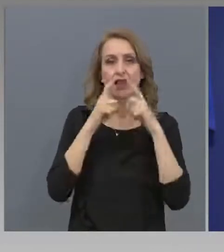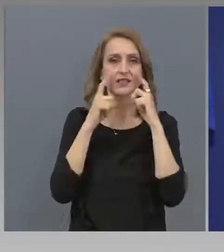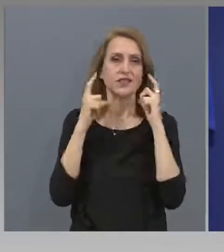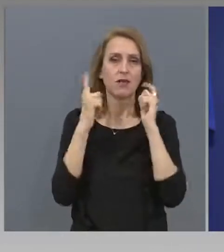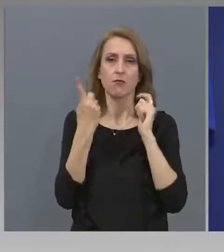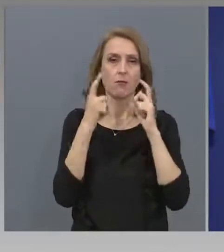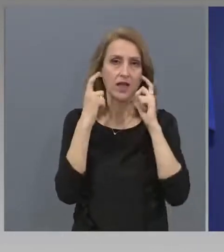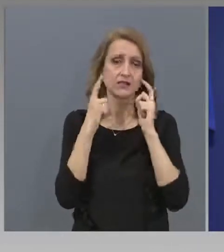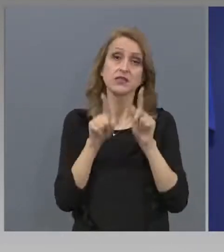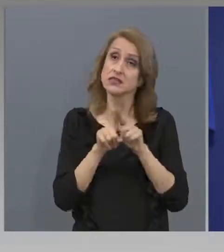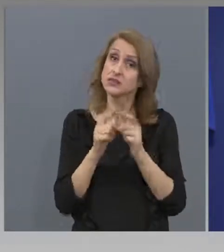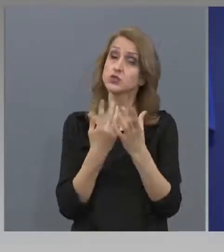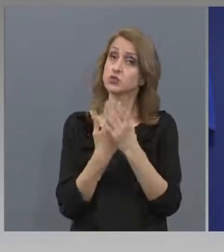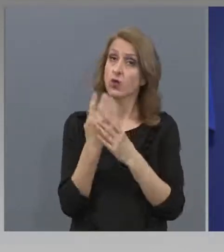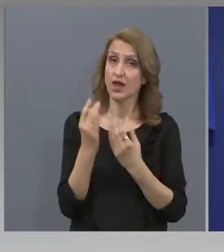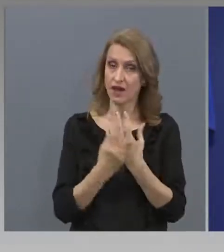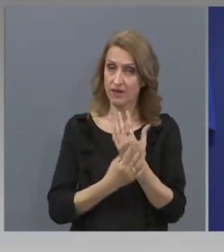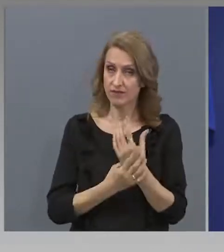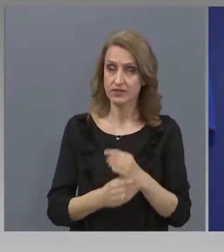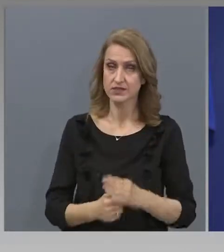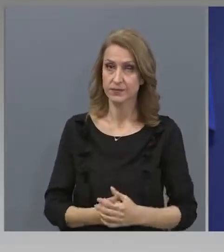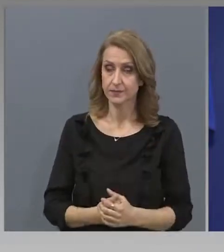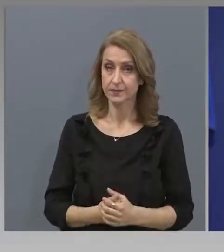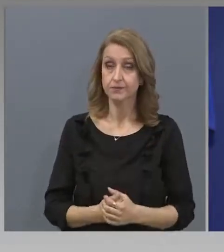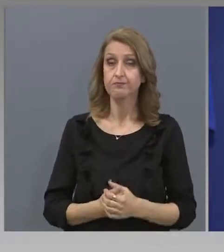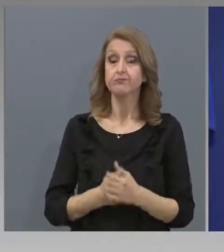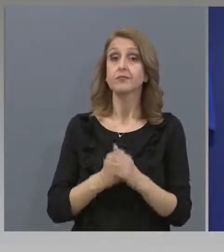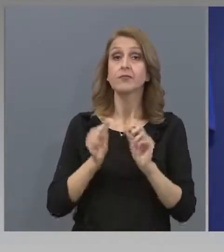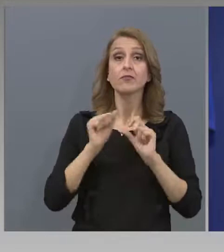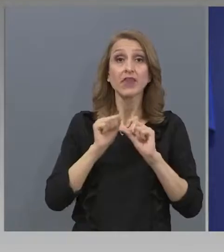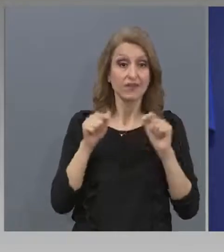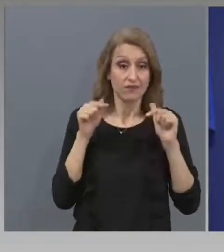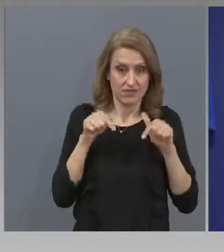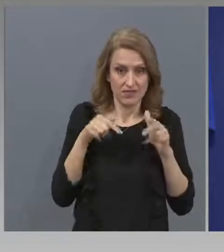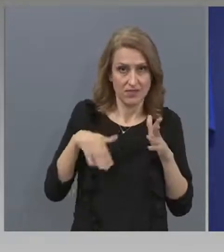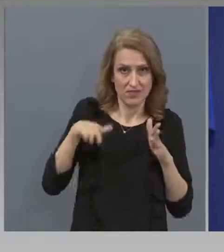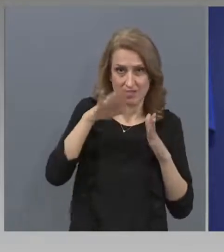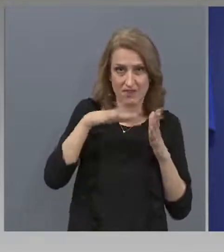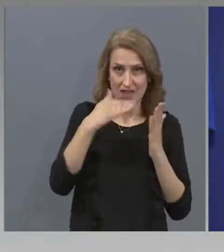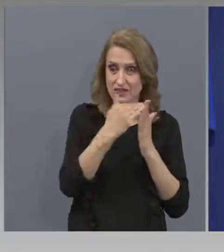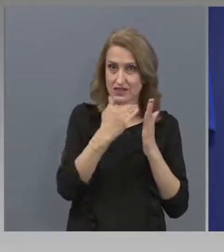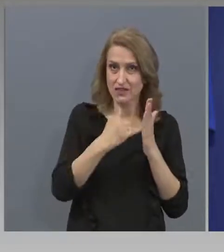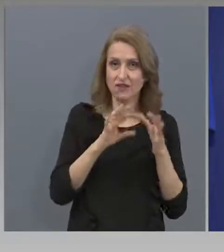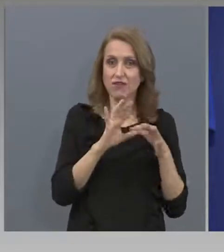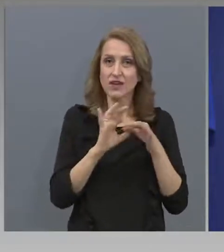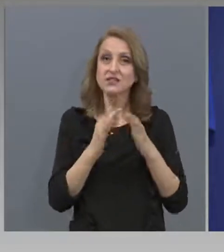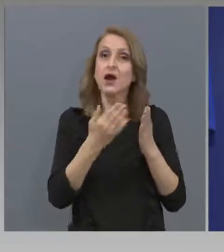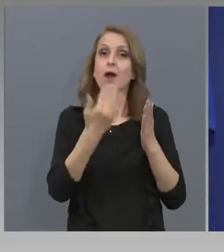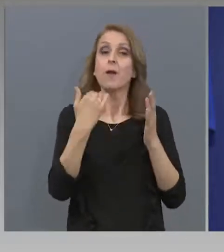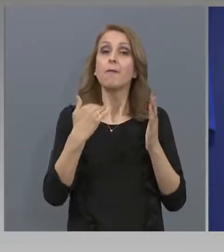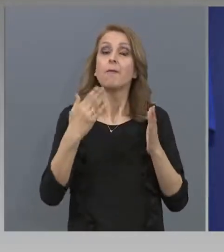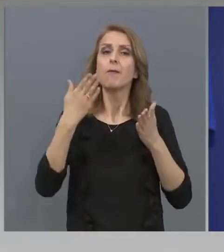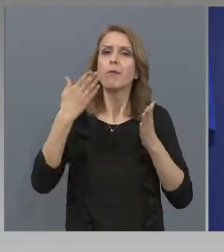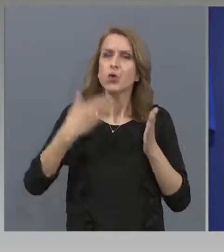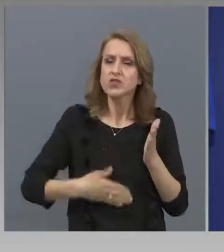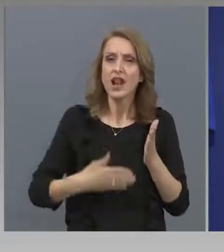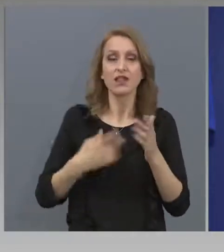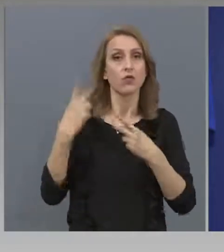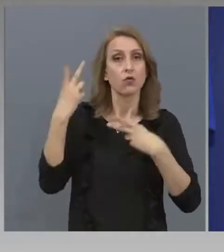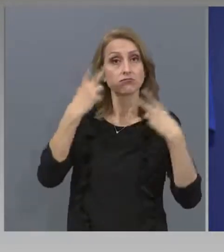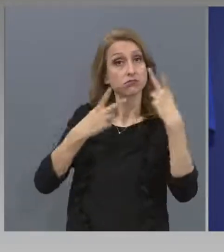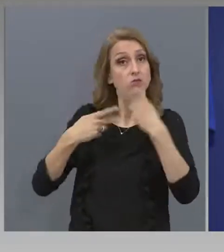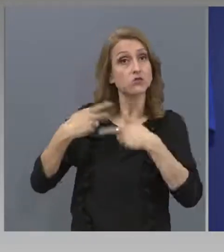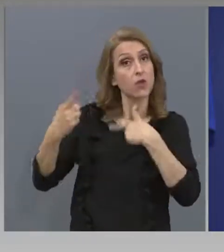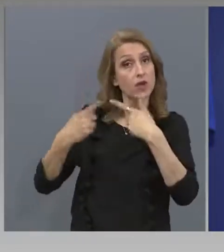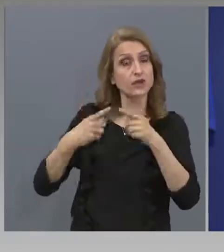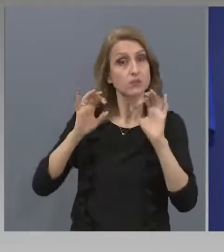на ръкавици в тази посока. И в тази връзка последното споразумение, което сме постигнали, да се